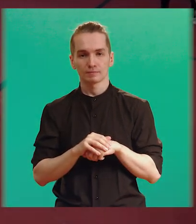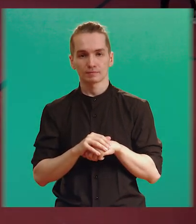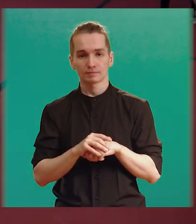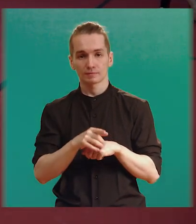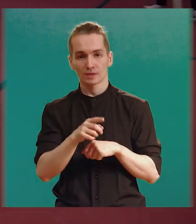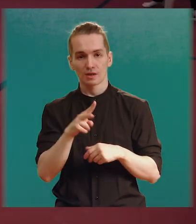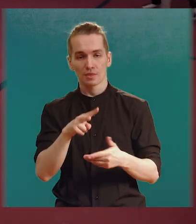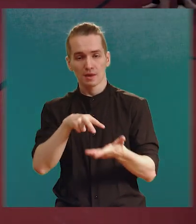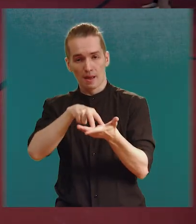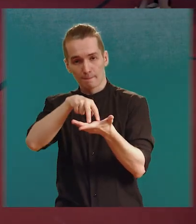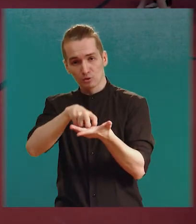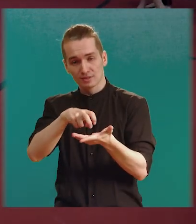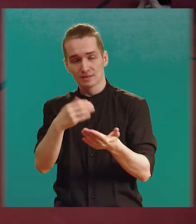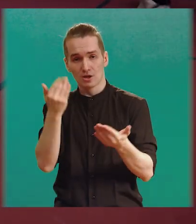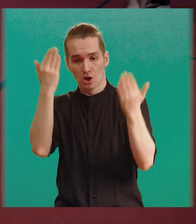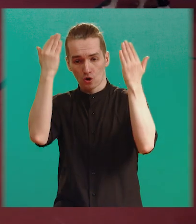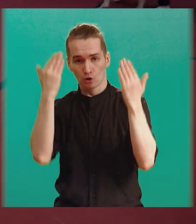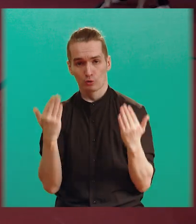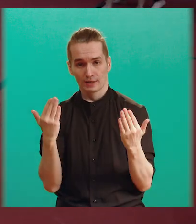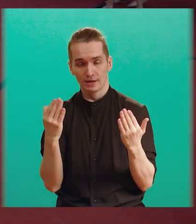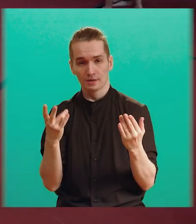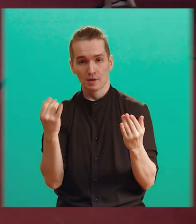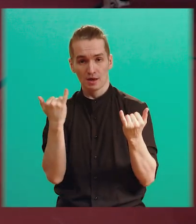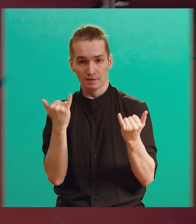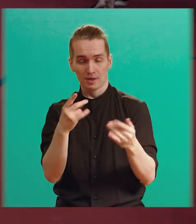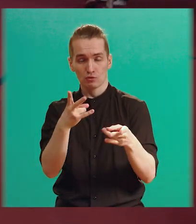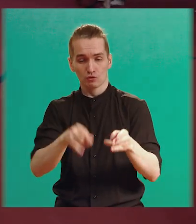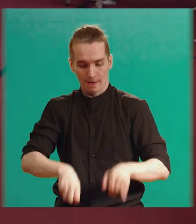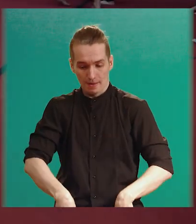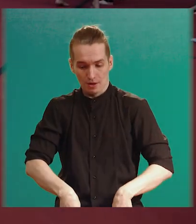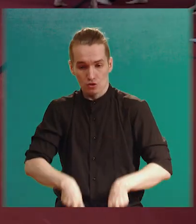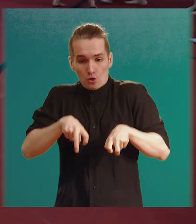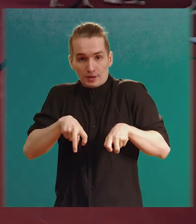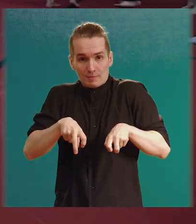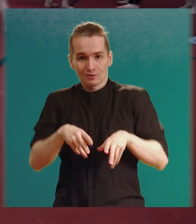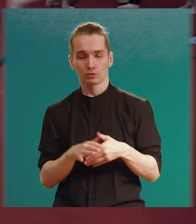Ты опустила вот это, руки к коленям. Только колени тяни к себе и не сильно резко.